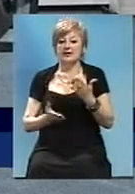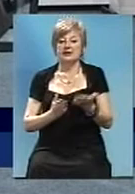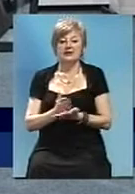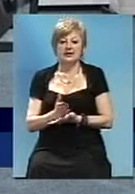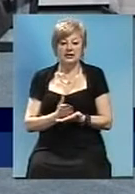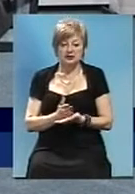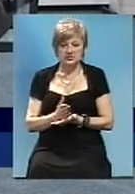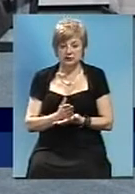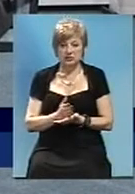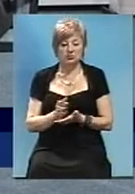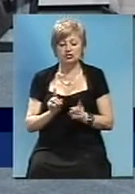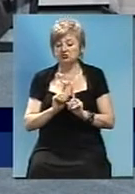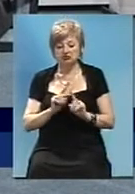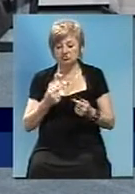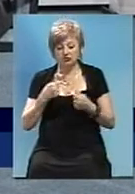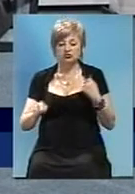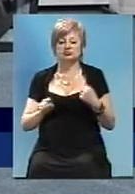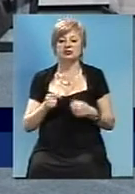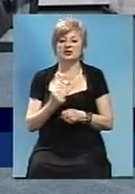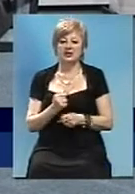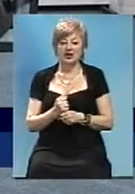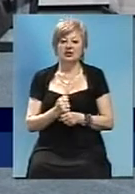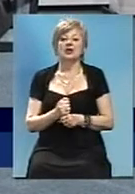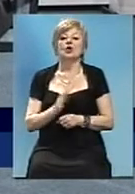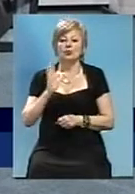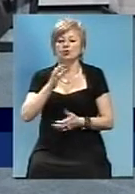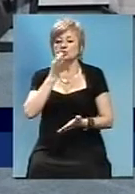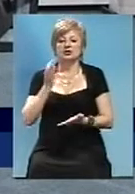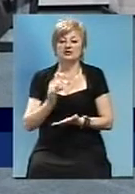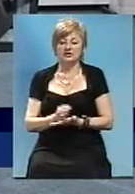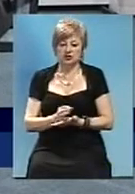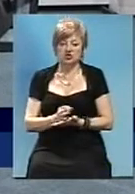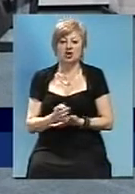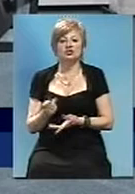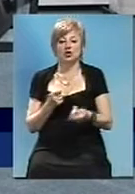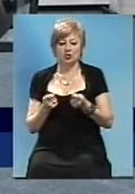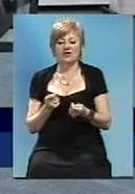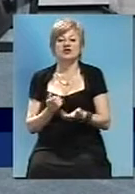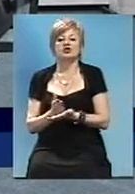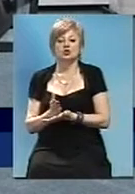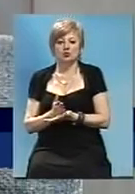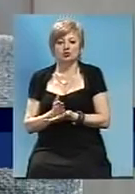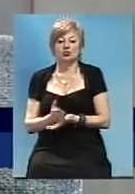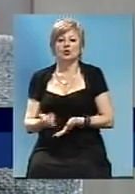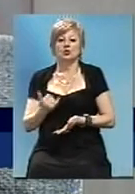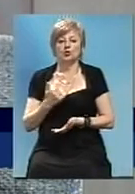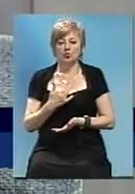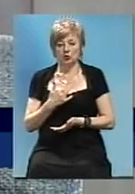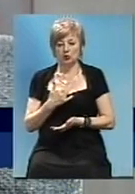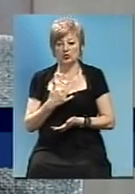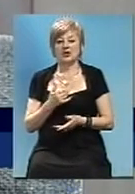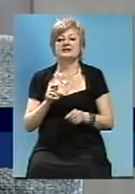буде, що-то не так робити, то будуть нести відповідальність руководителі служби. У нас, скажімо так,